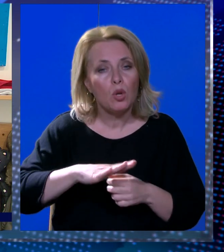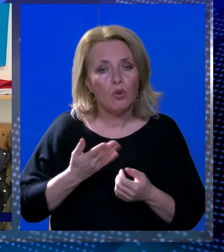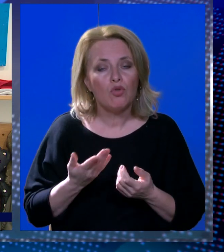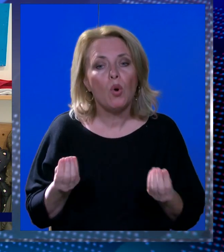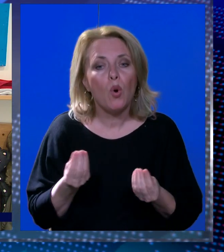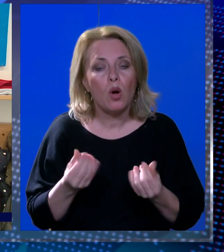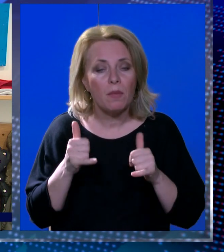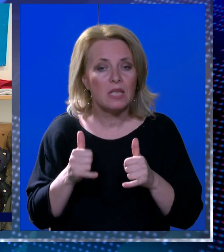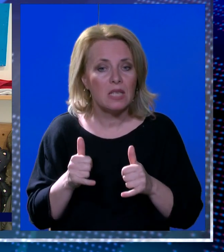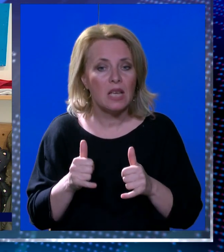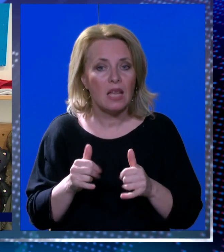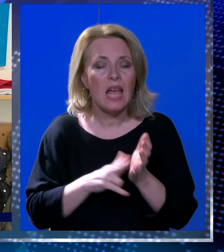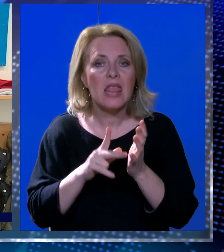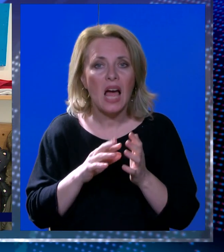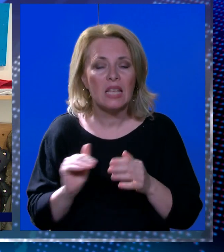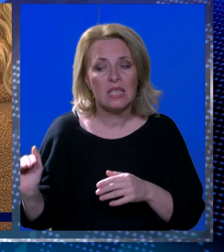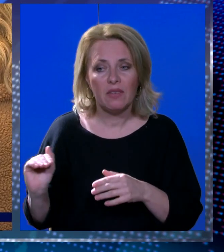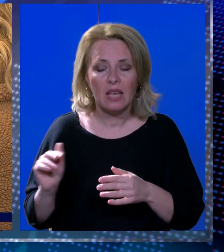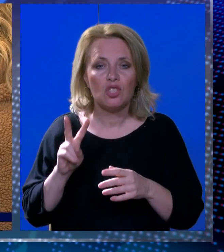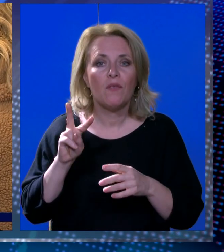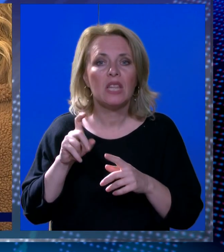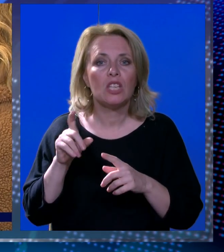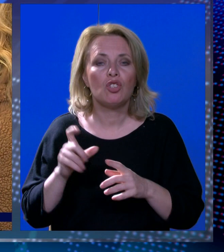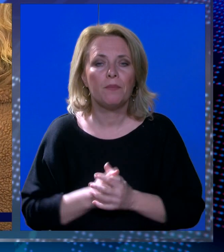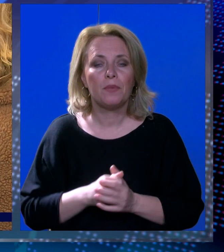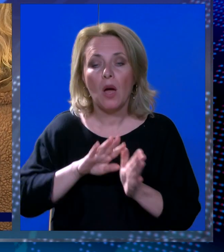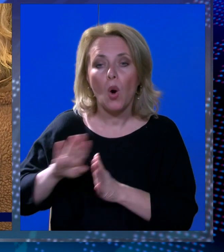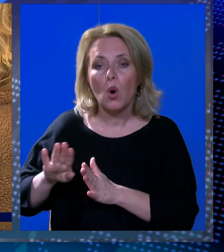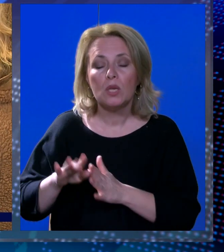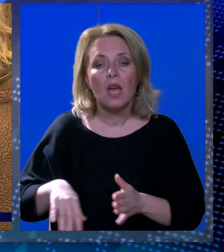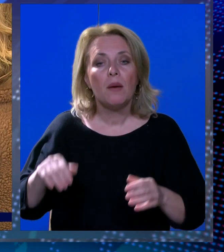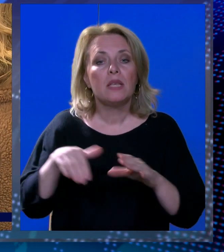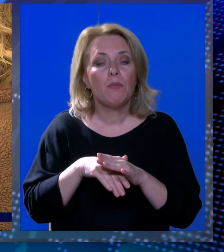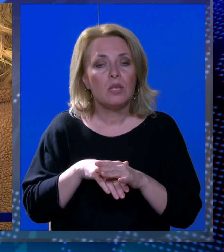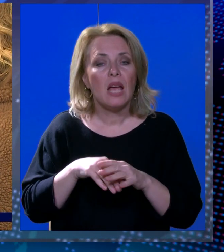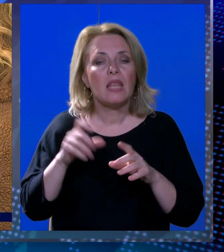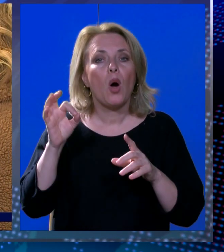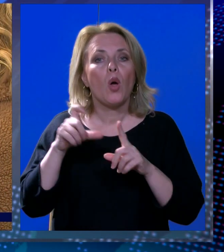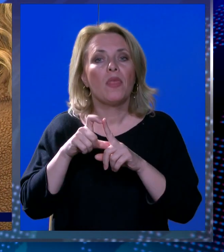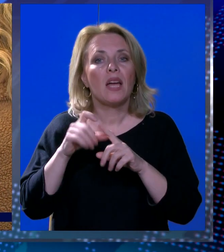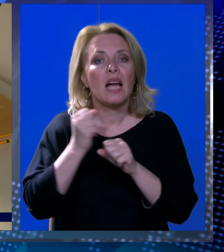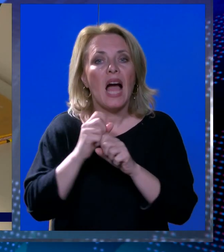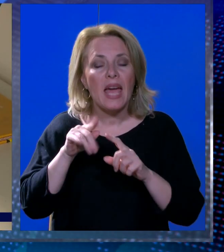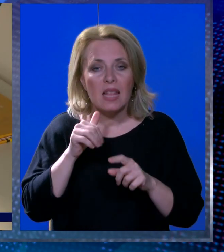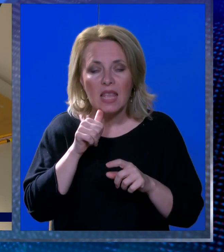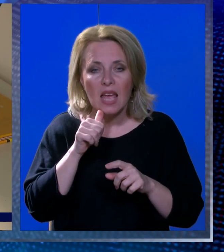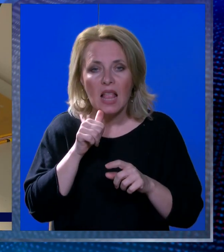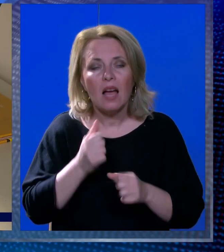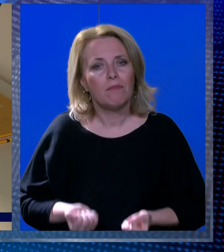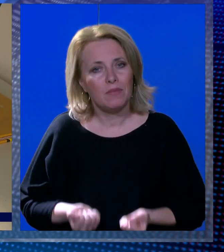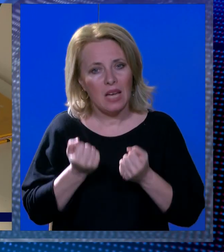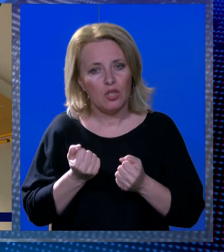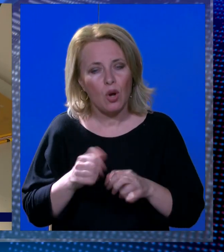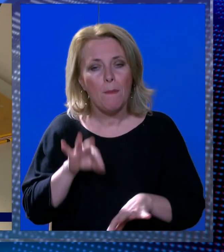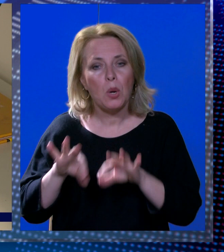u kojima se nalaze dječji vrtići. Osim zaposljenja od gajatelja, ravnateljica Brkić otkriva i kako je zapravo teško